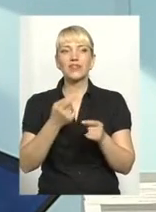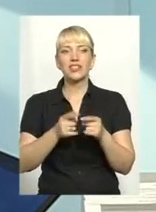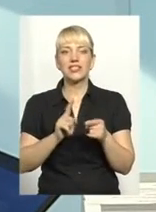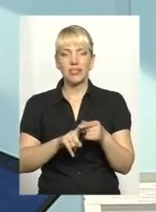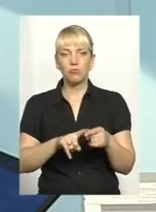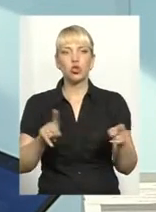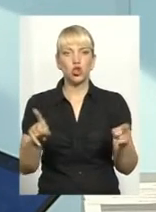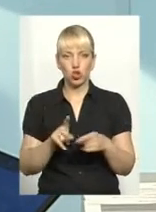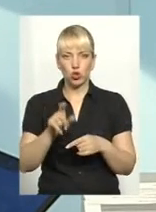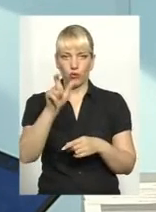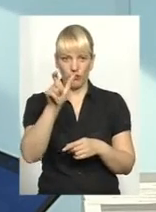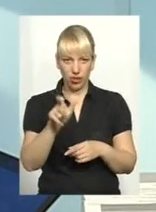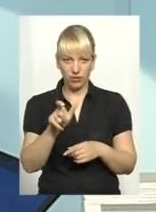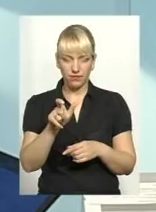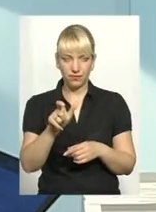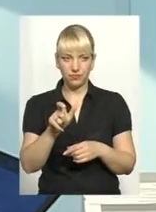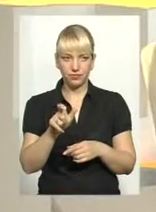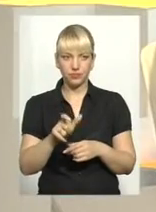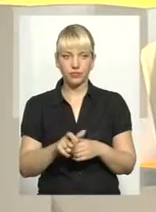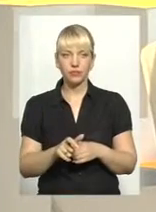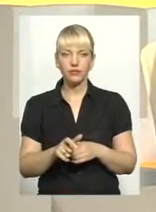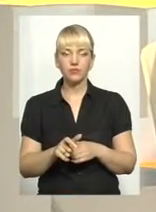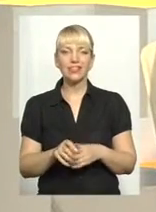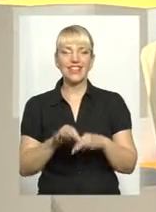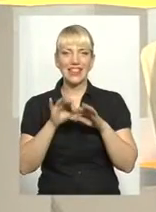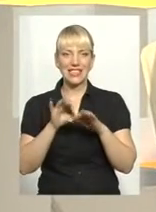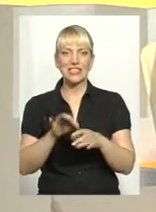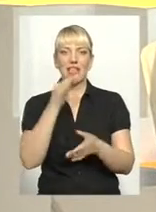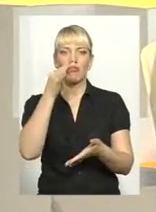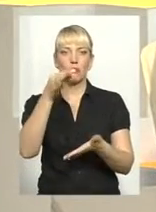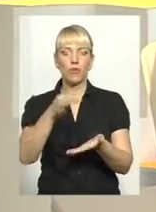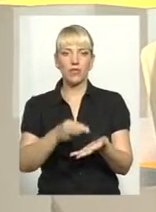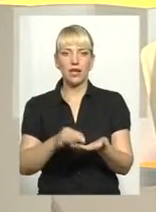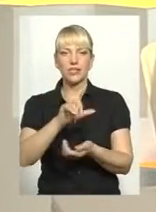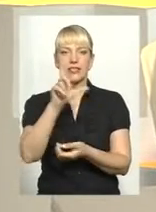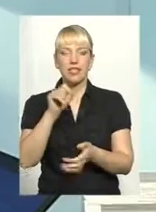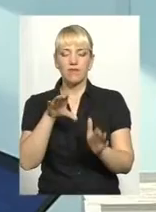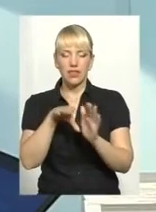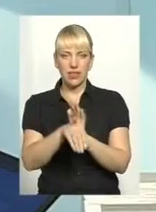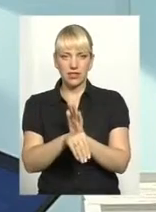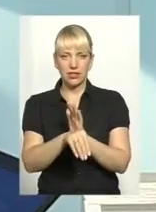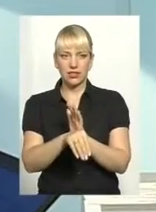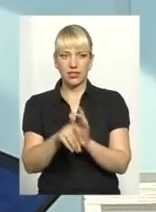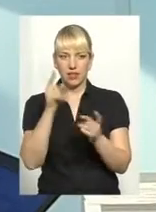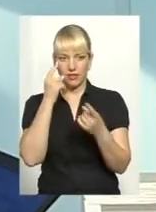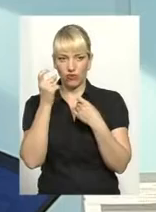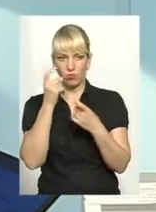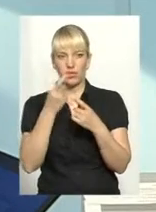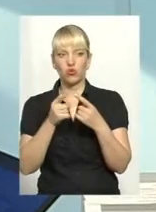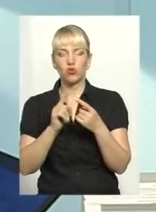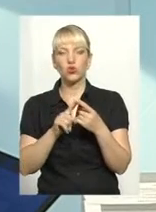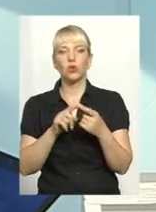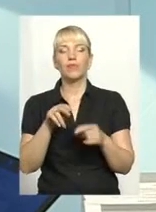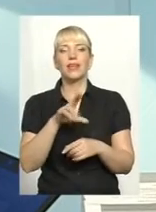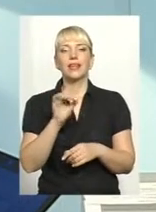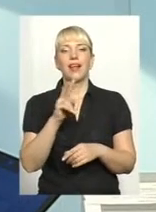віднесе відповідальність за внесення інформації в цю декларацію.